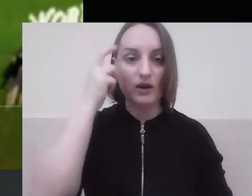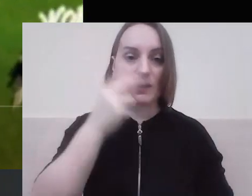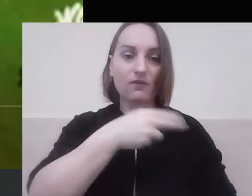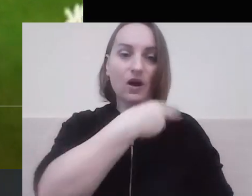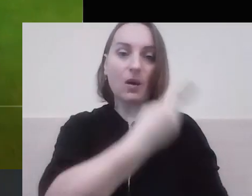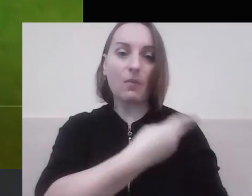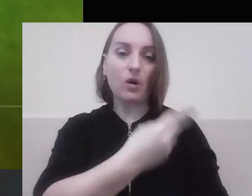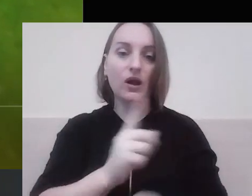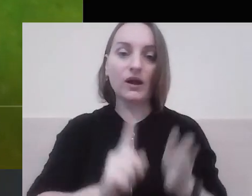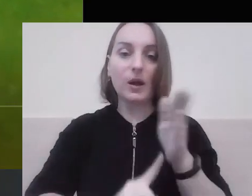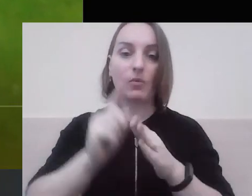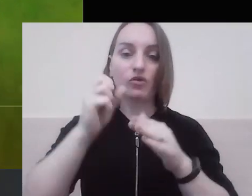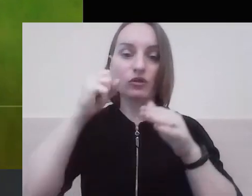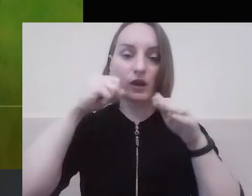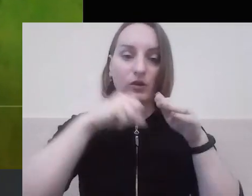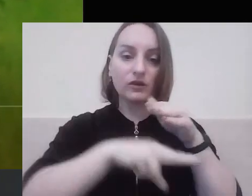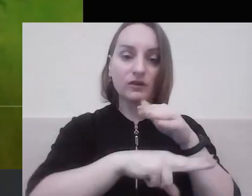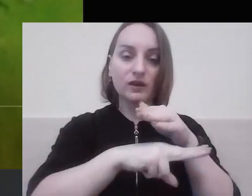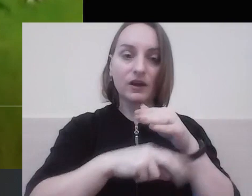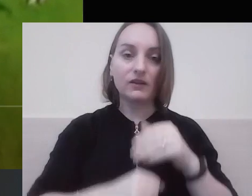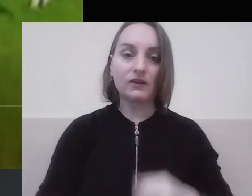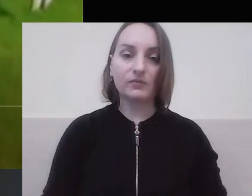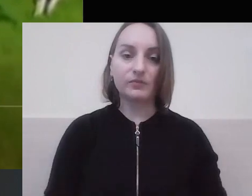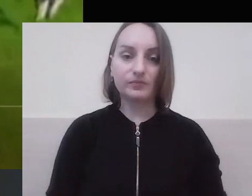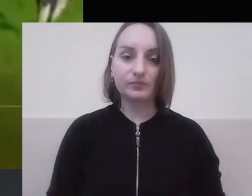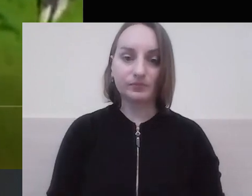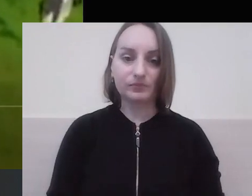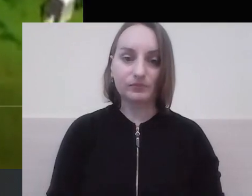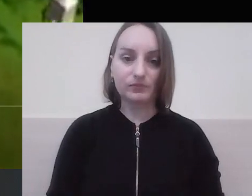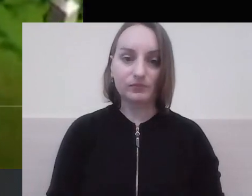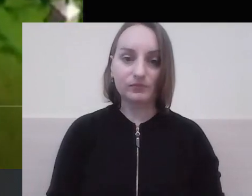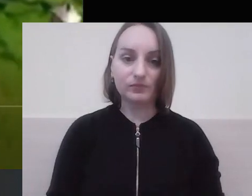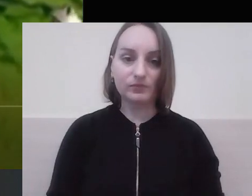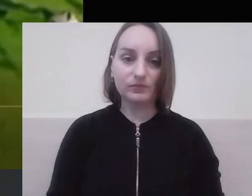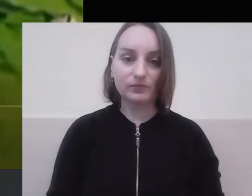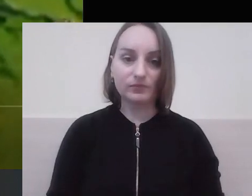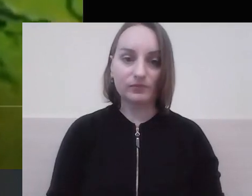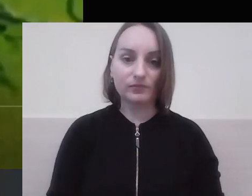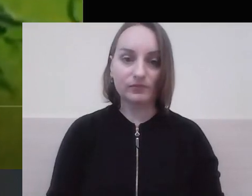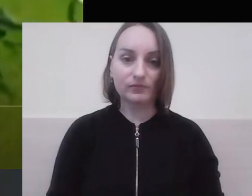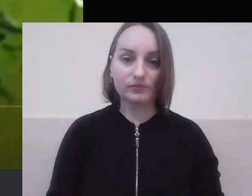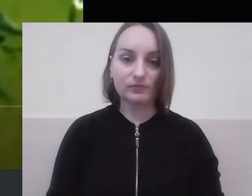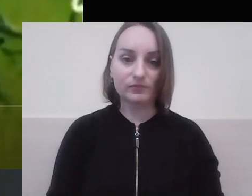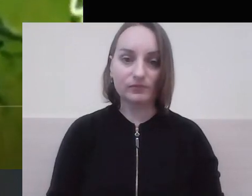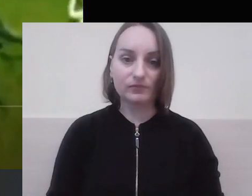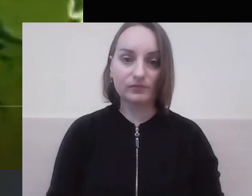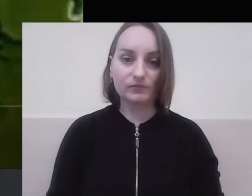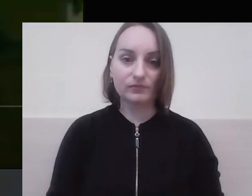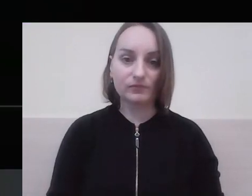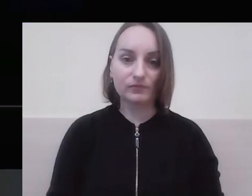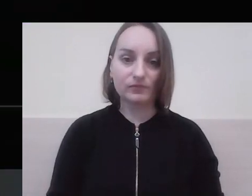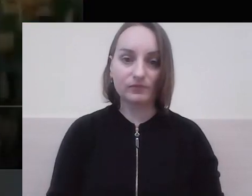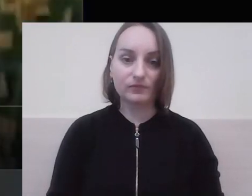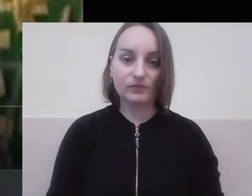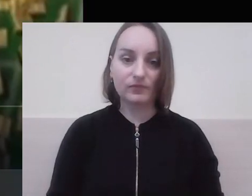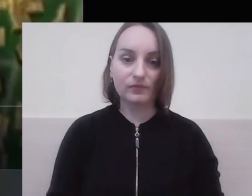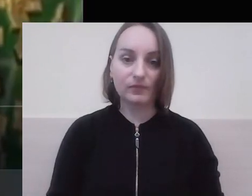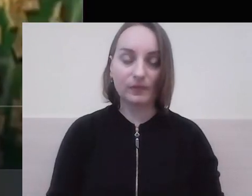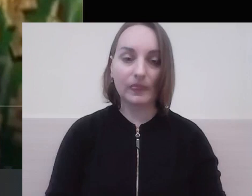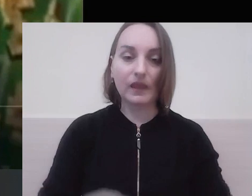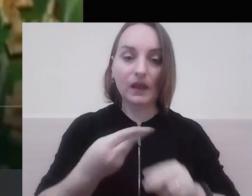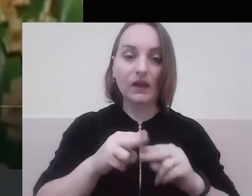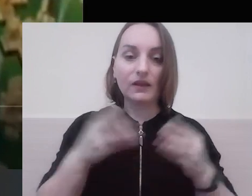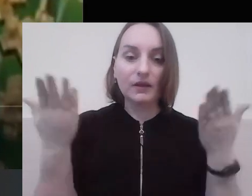шляхта встигла втекти з Києва. Перед цим розоривши його, навіть частково зняли мозаїки зі стін Софії. Через